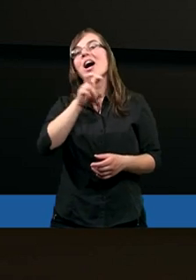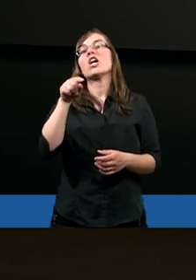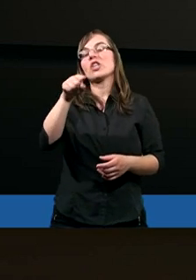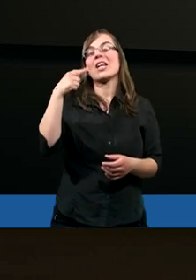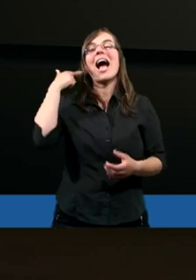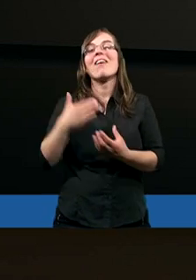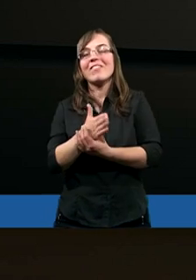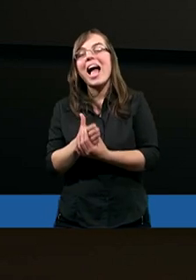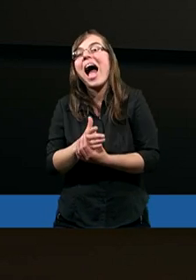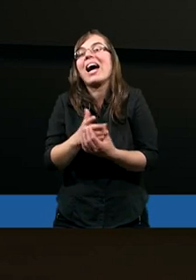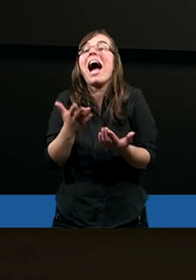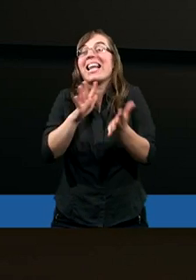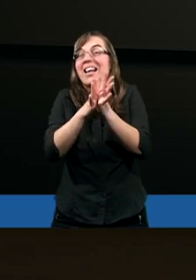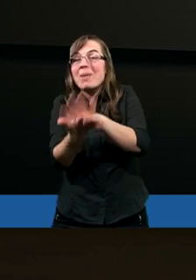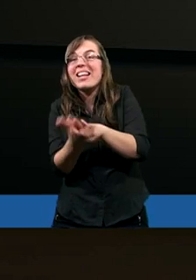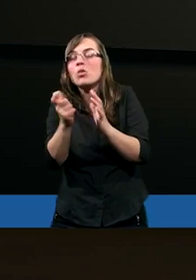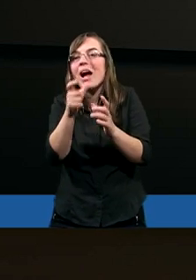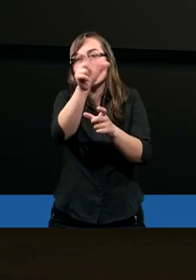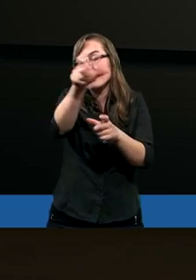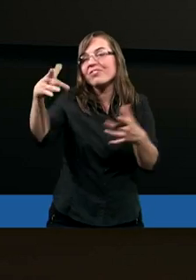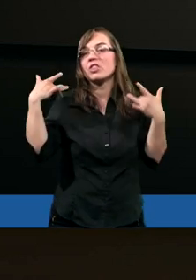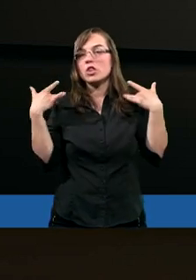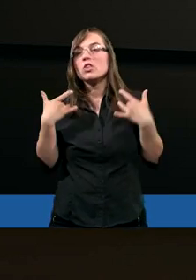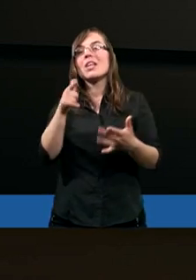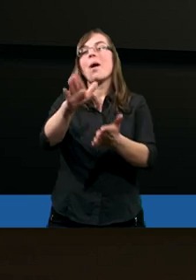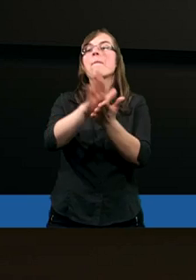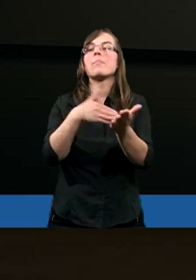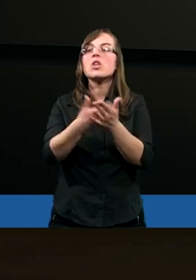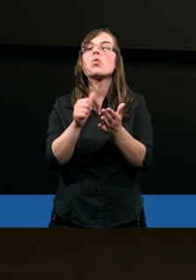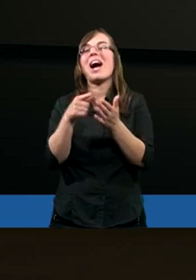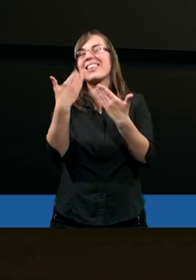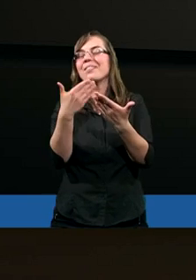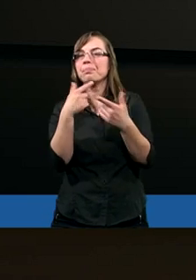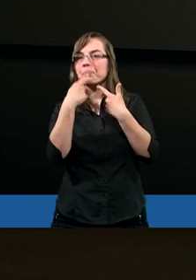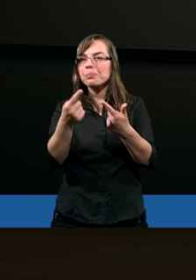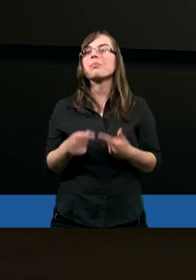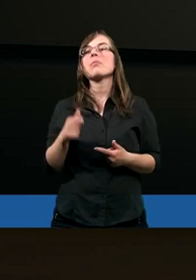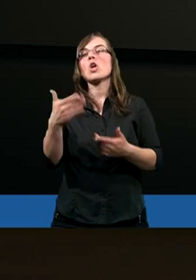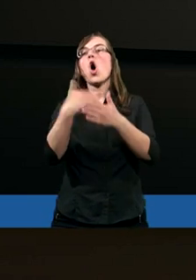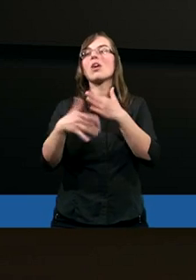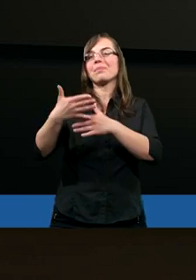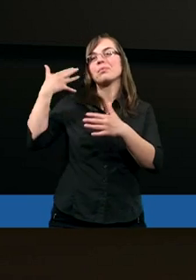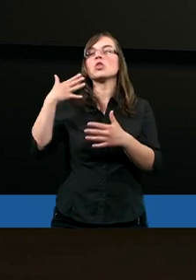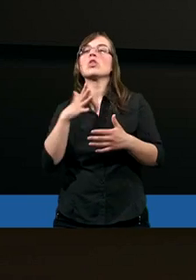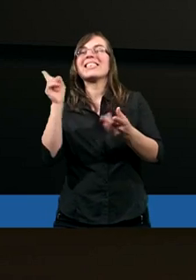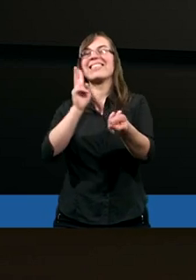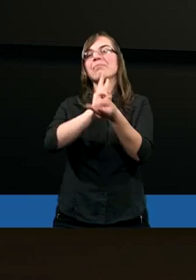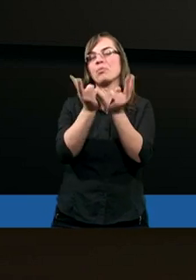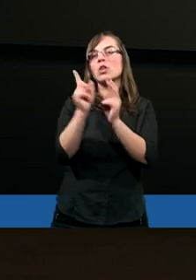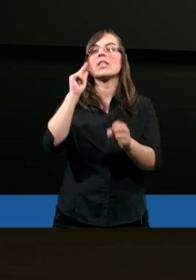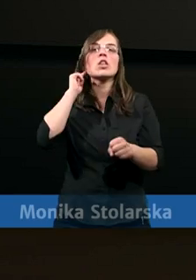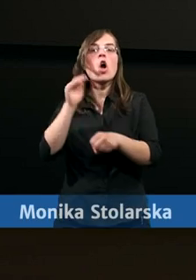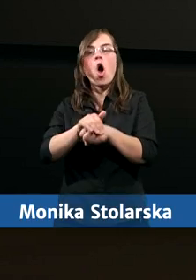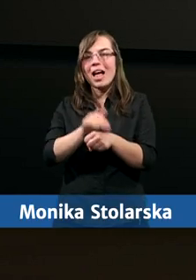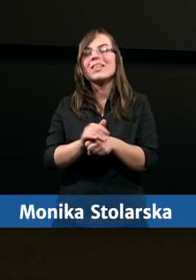sprawiła w naszym życiu. Bardzo prosty przykład. Ostatnio, z ostatniego tygodnia spotkałam się z trzema koleżankami